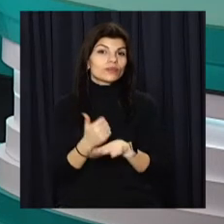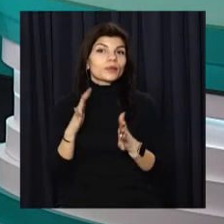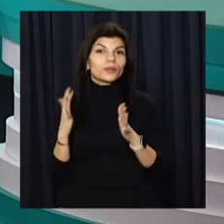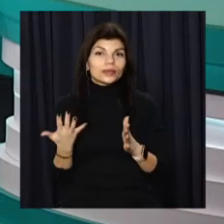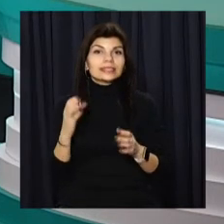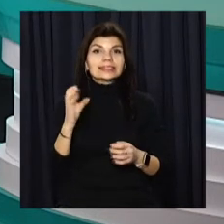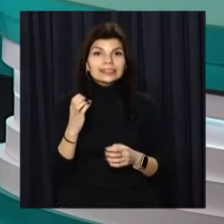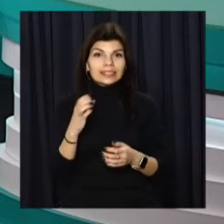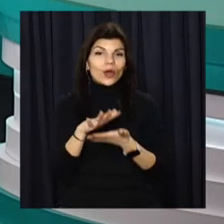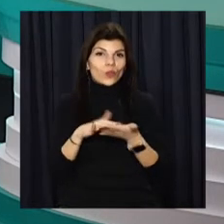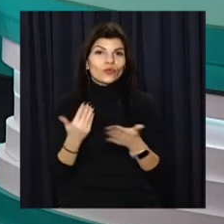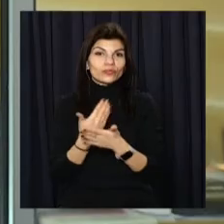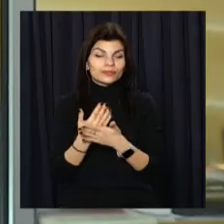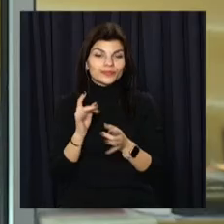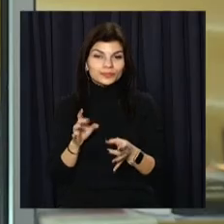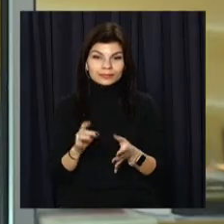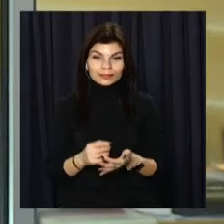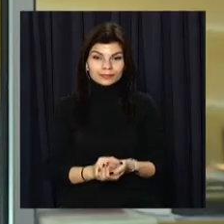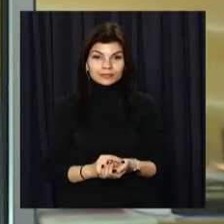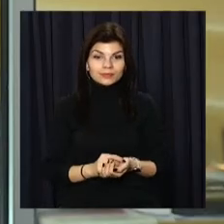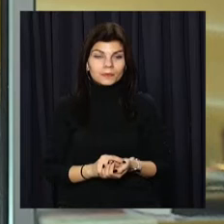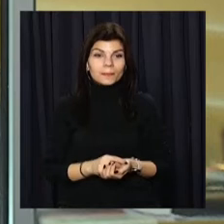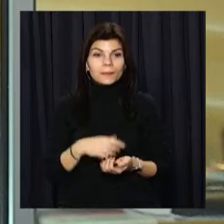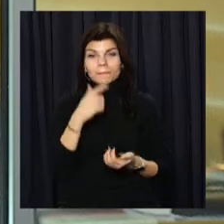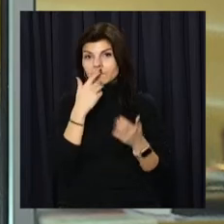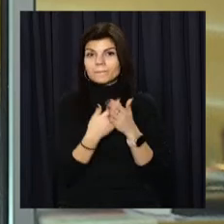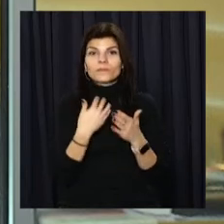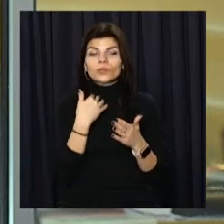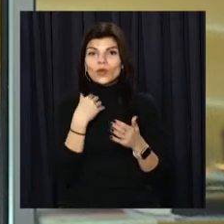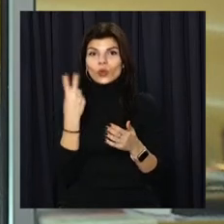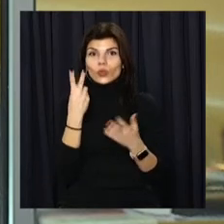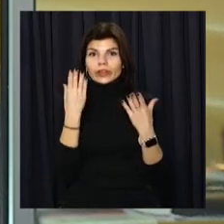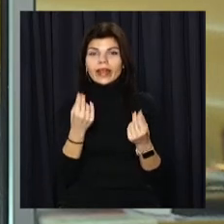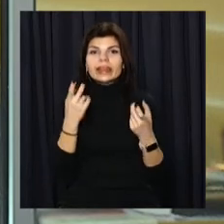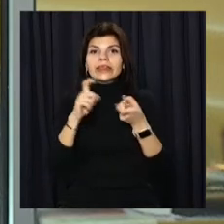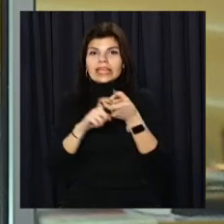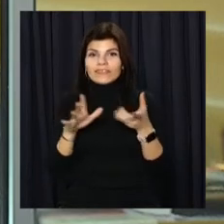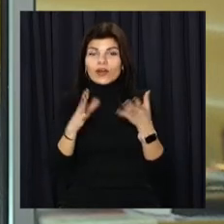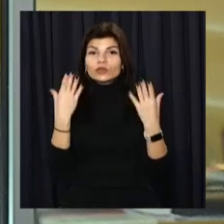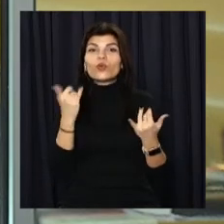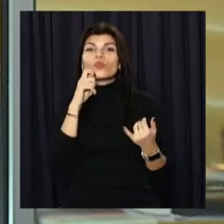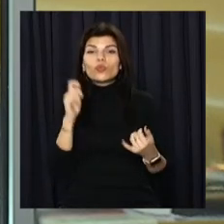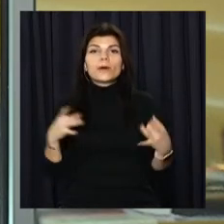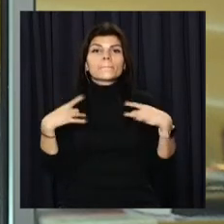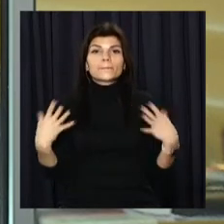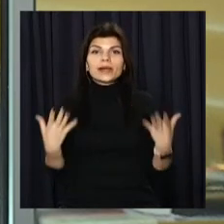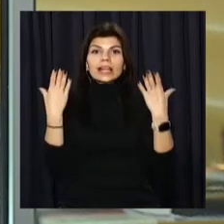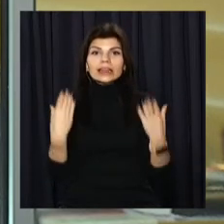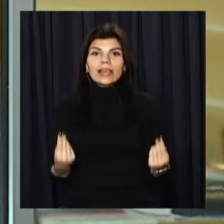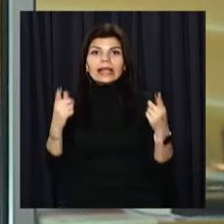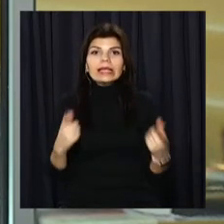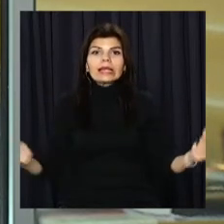головні події середи далі. Наче другий день незалежності. Сьогодні Україна відзначає день